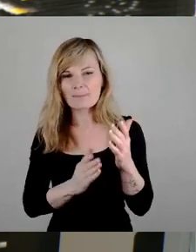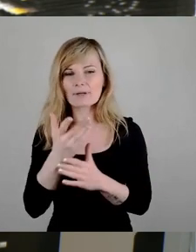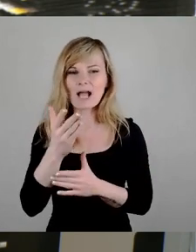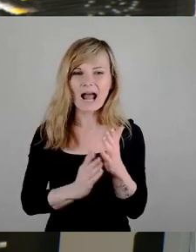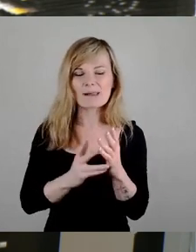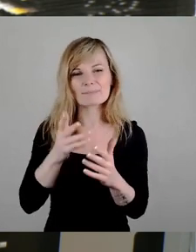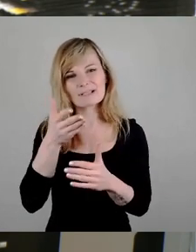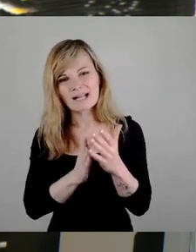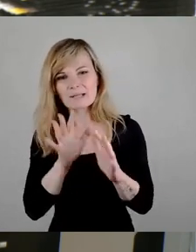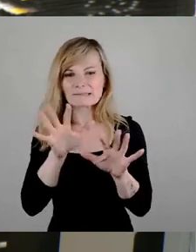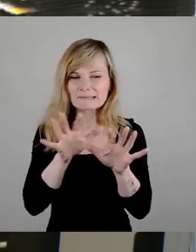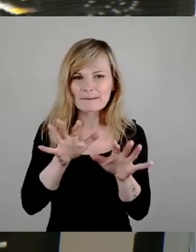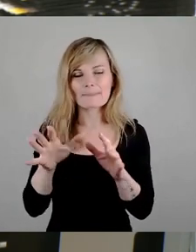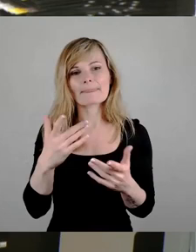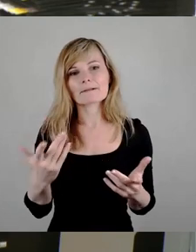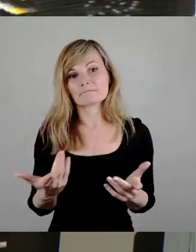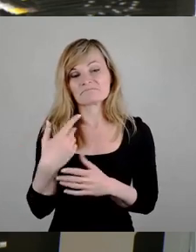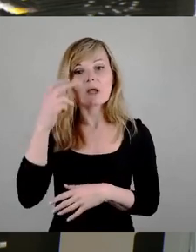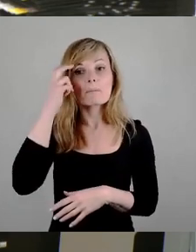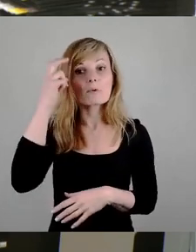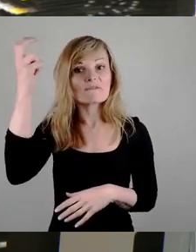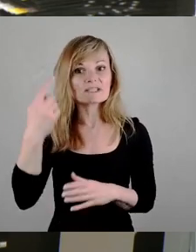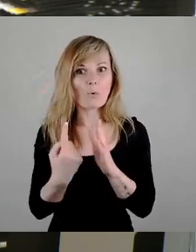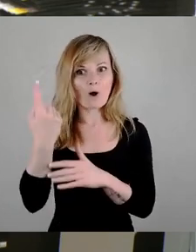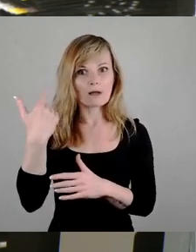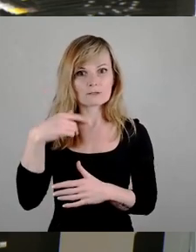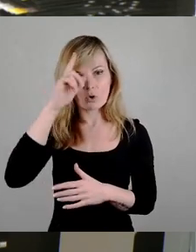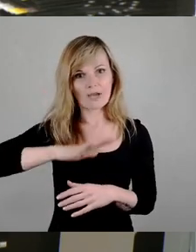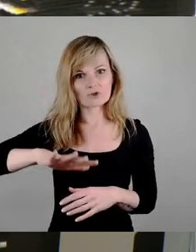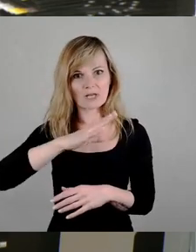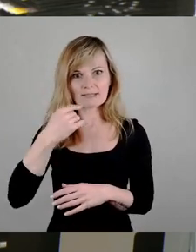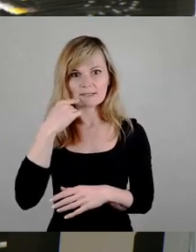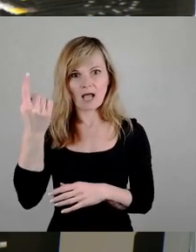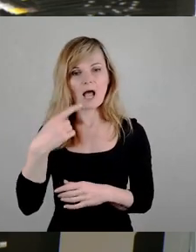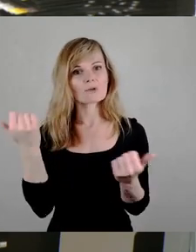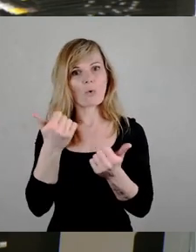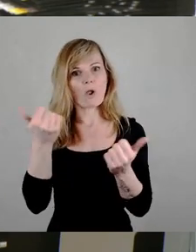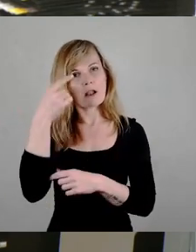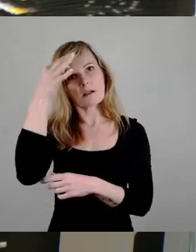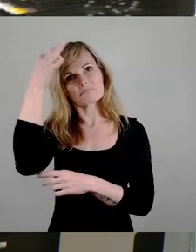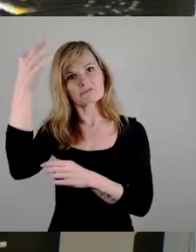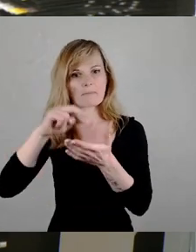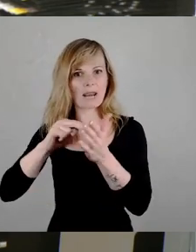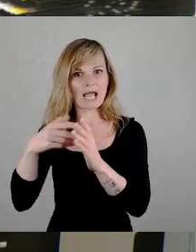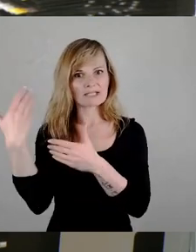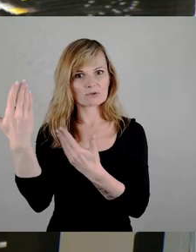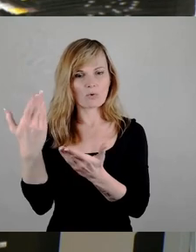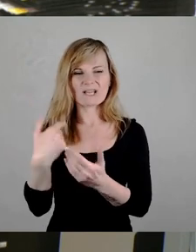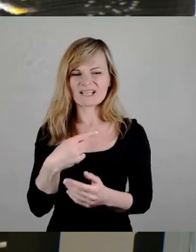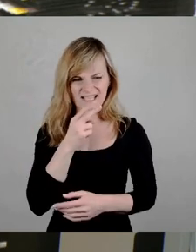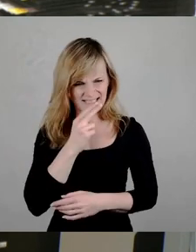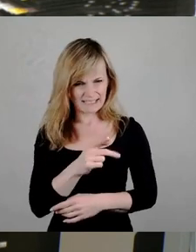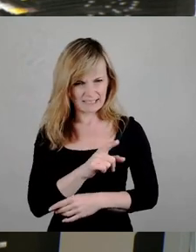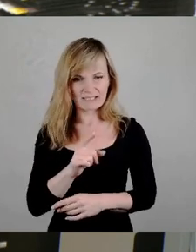die hochwohlmögenden Professoren aus ganz Deutschland haben sich was Tolles gedacht. Ich kann auch nicht ganz erkennen, ob dort wieder